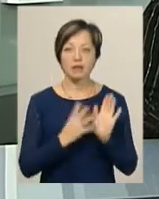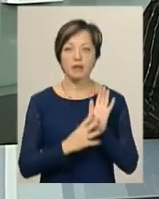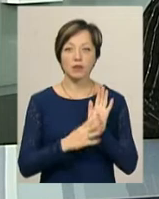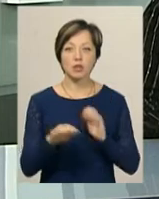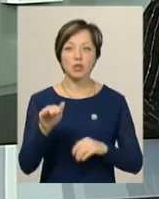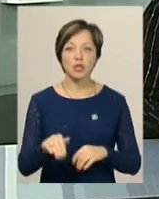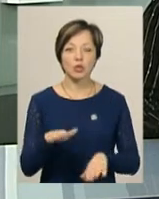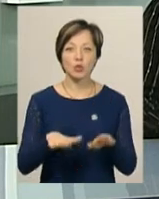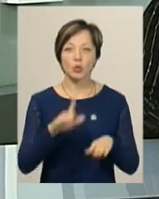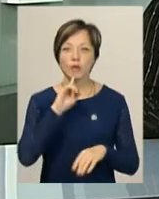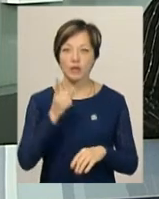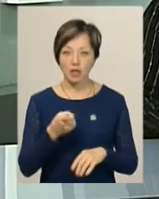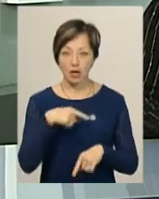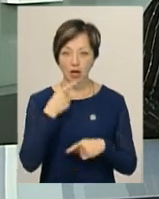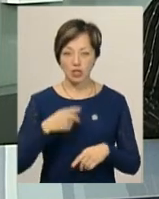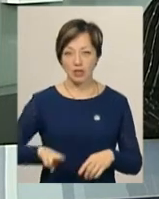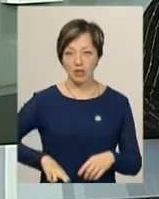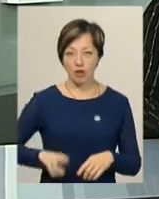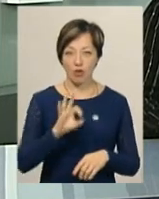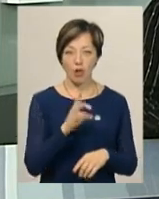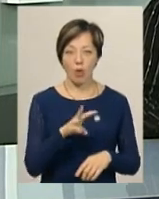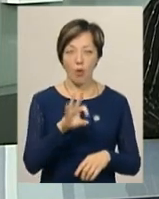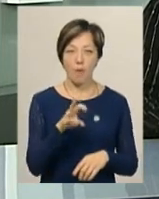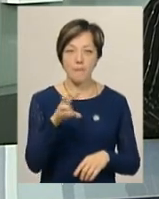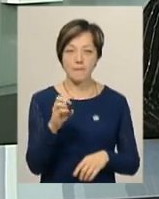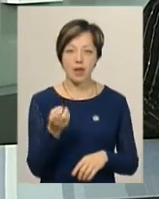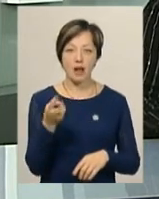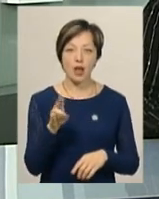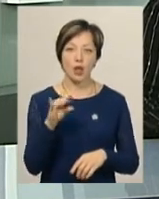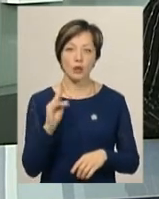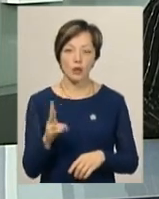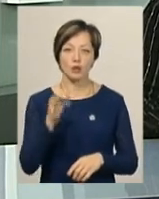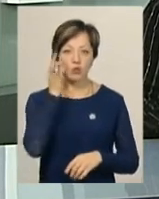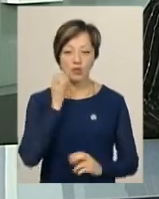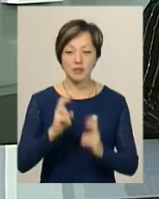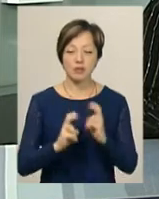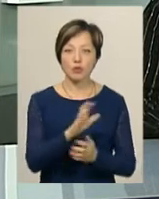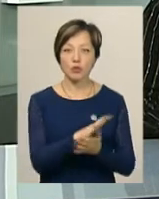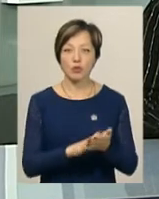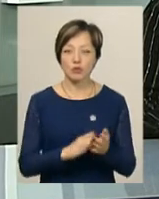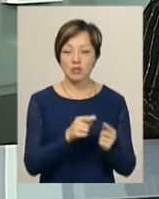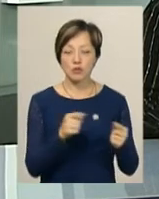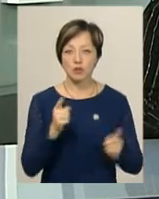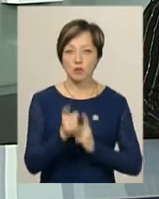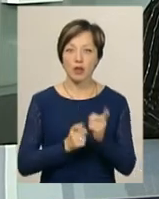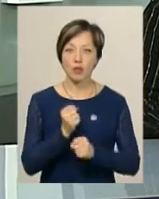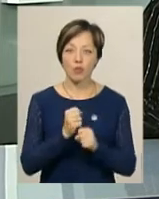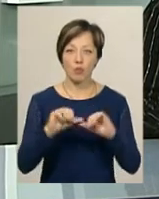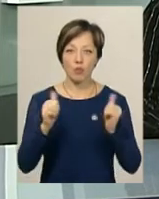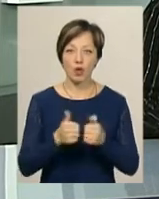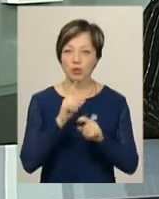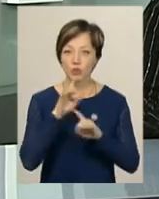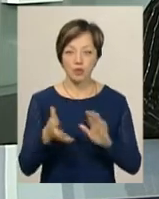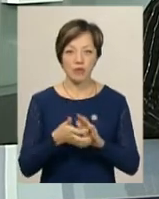тисяч тонн у рік, каже його директор Олег Омелянюк. Цукрові заводи продовжують сезон переробки буряків, тож в області не буде